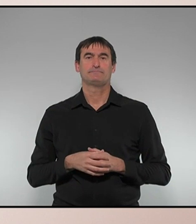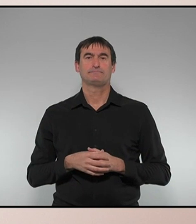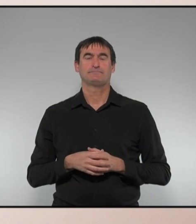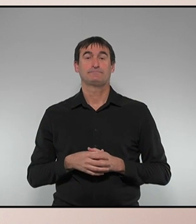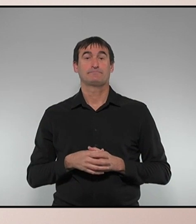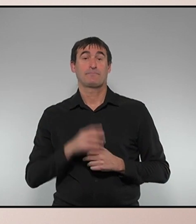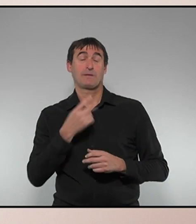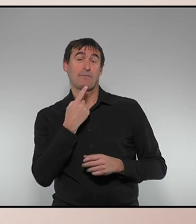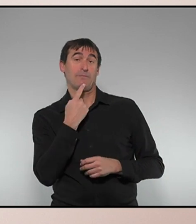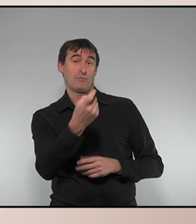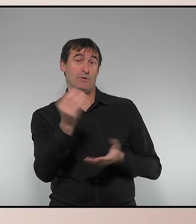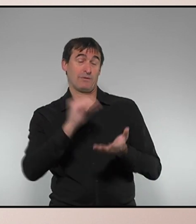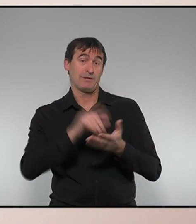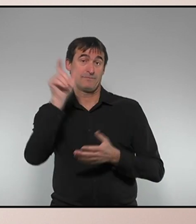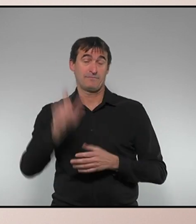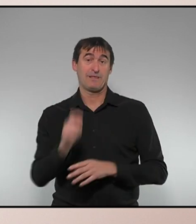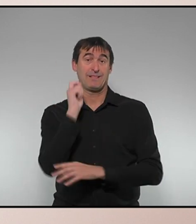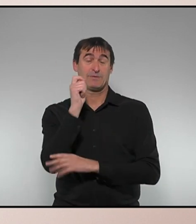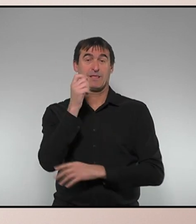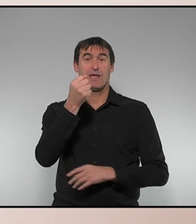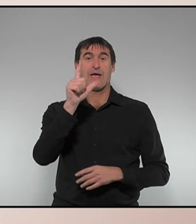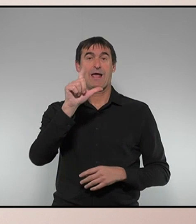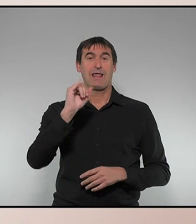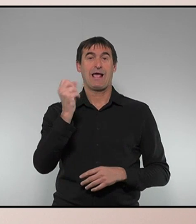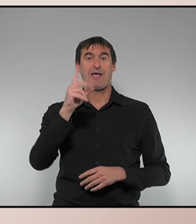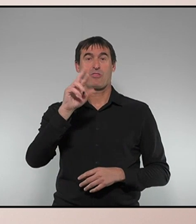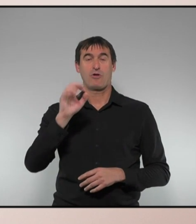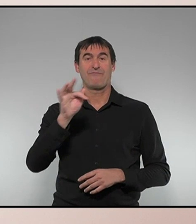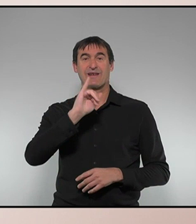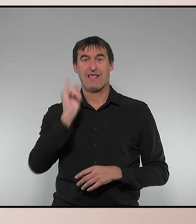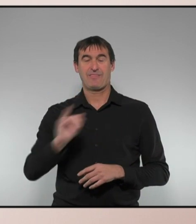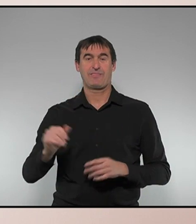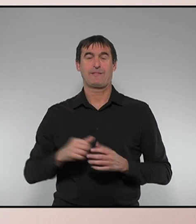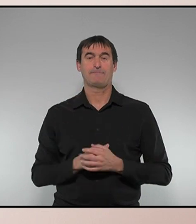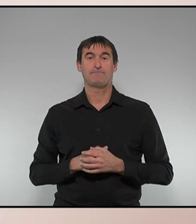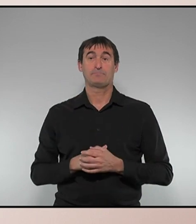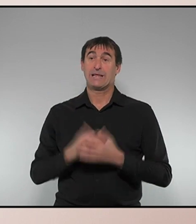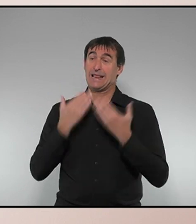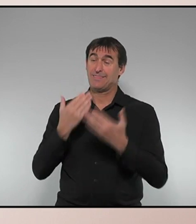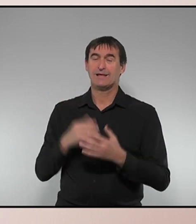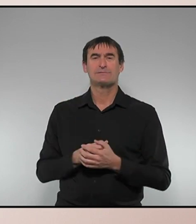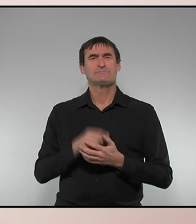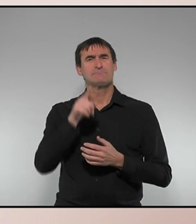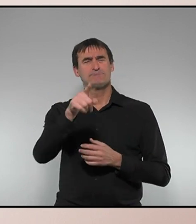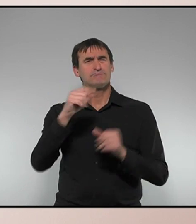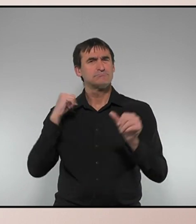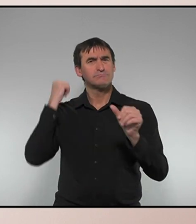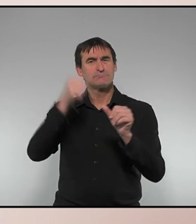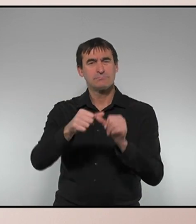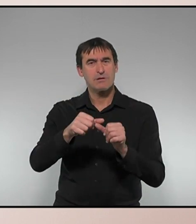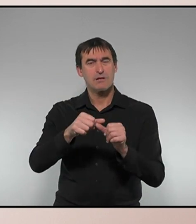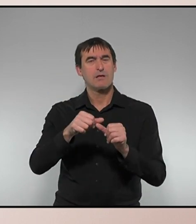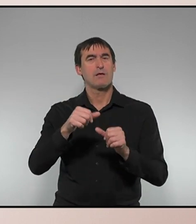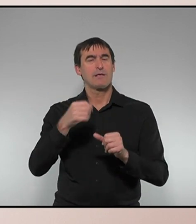Per respondre té la paraula el diputat Alejandro Fernández Álvarez. Muchas gracias. Ha sido reiteradamente recordada